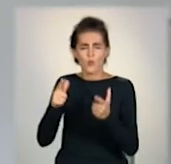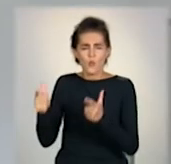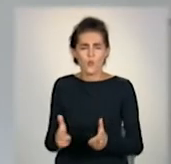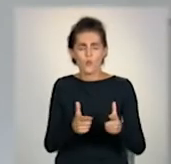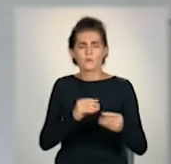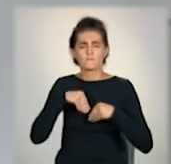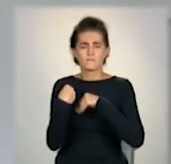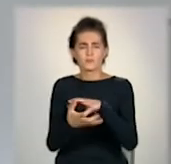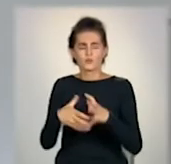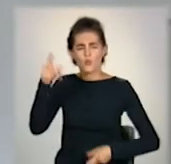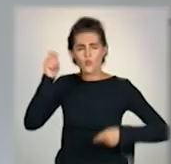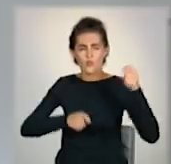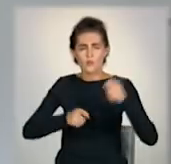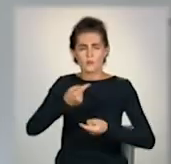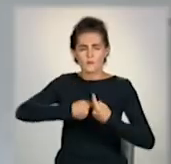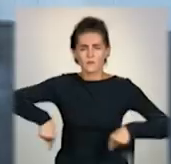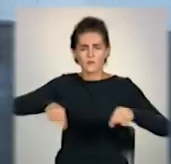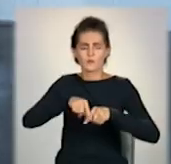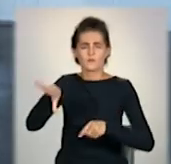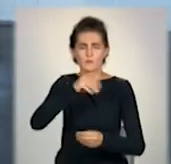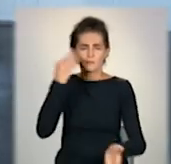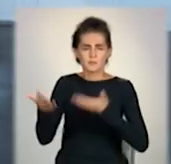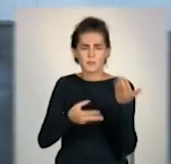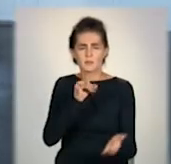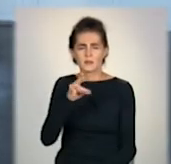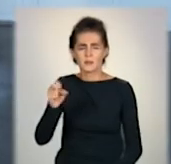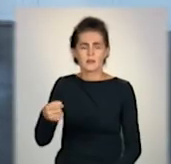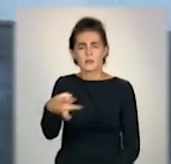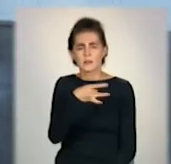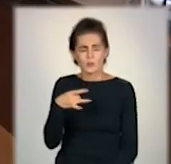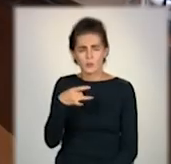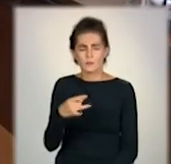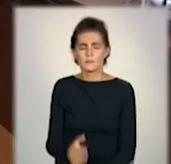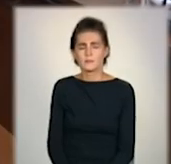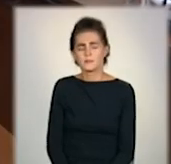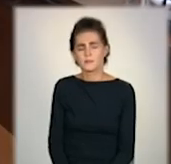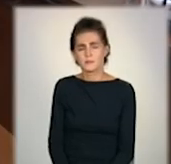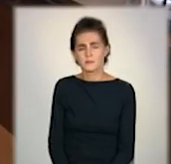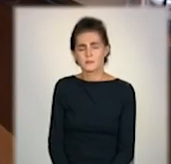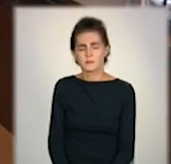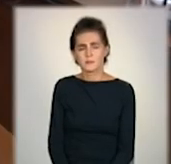конференцію щодо гуманітарного розмінування регіону. Адна Мальцева, Владислав Борисов, Телеканал «Донбас».